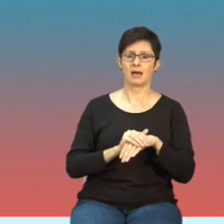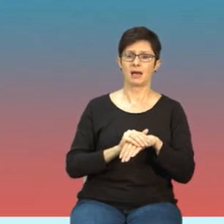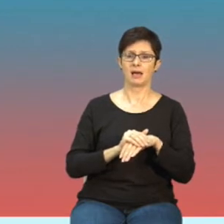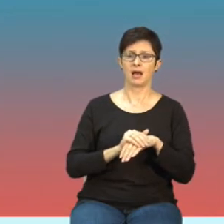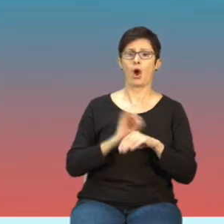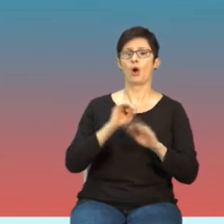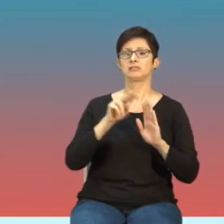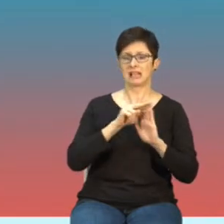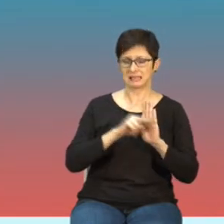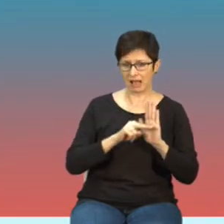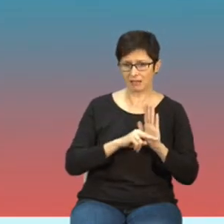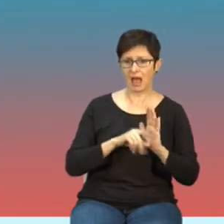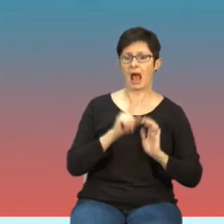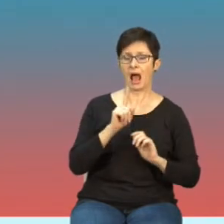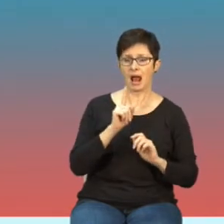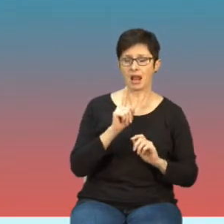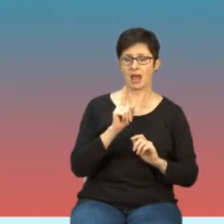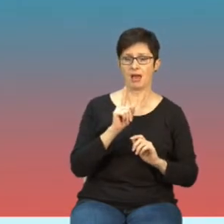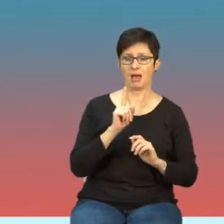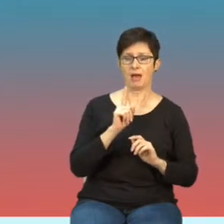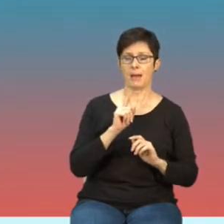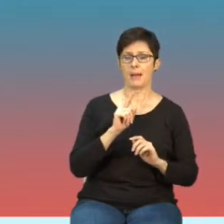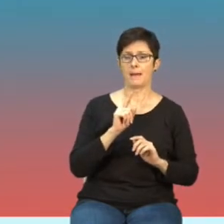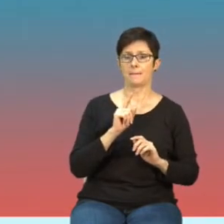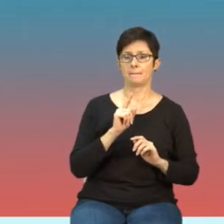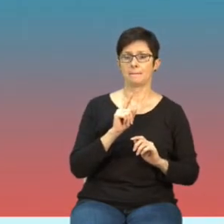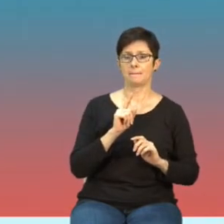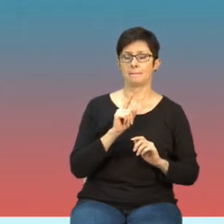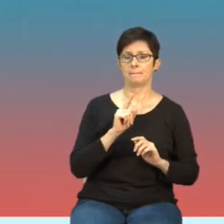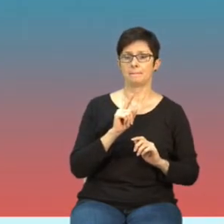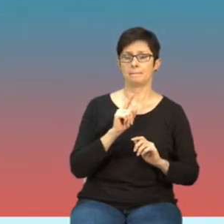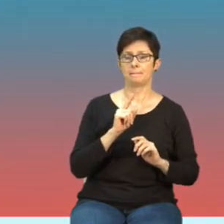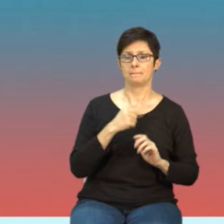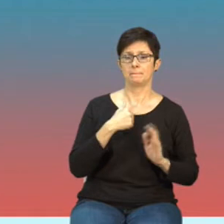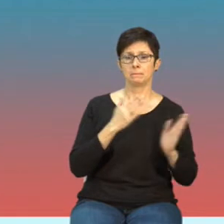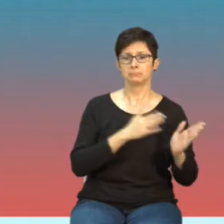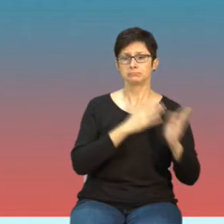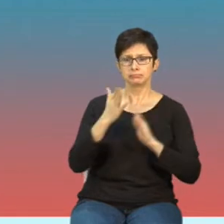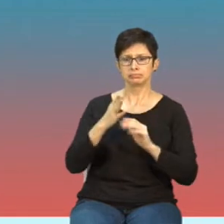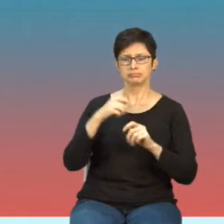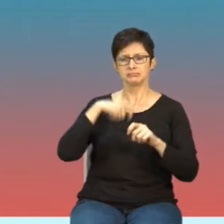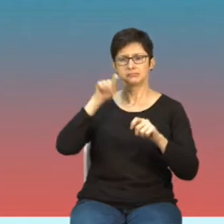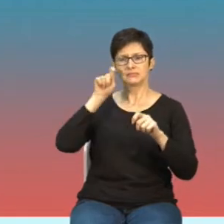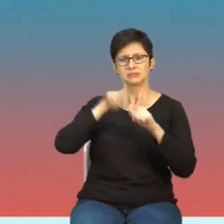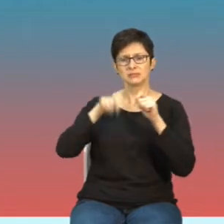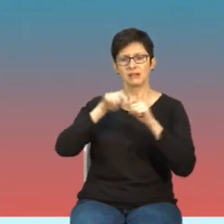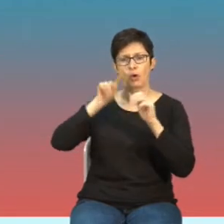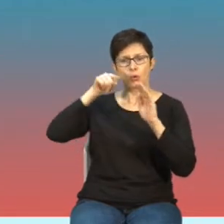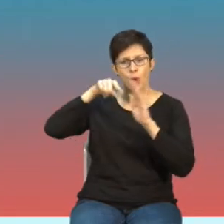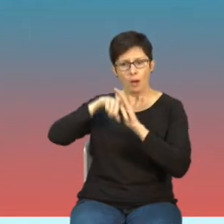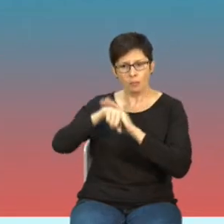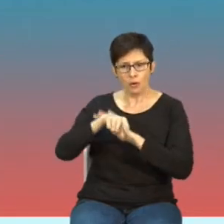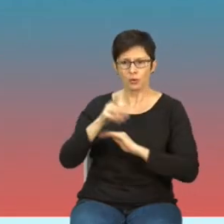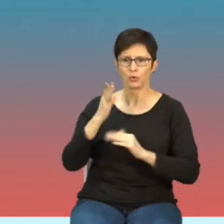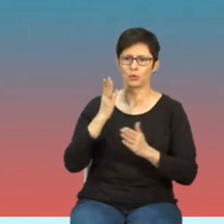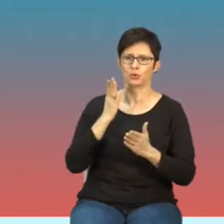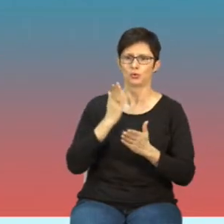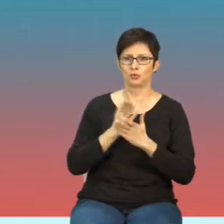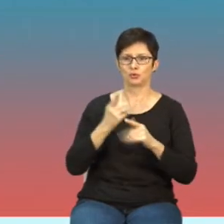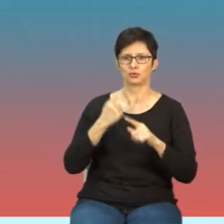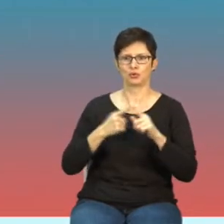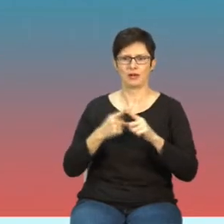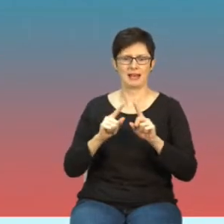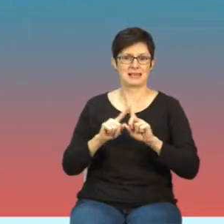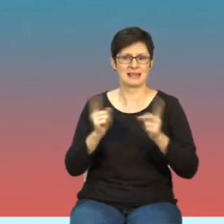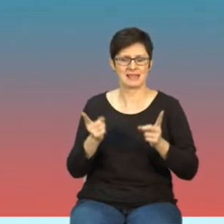zasady, natomiast już kiedy przechodzimy do szczegółów, diabeł zaczyna w tym wszystkim mieszać.